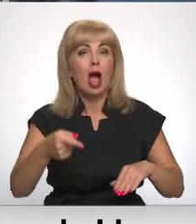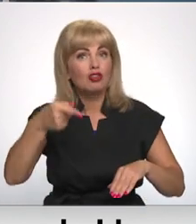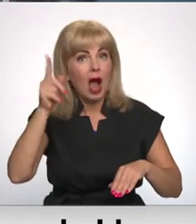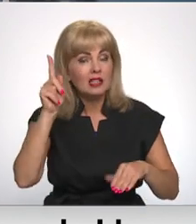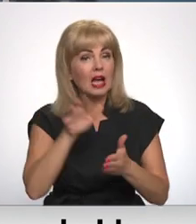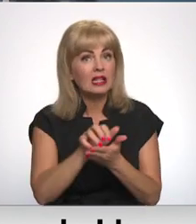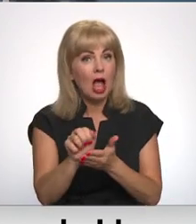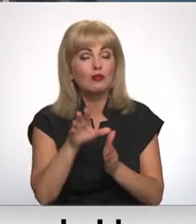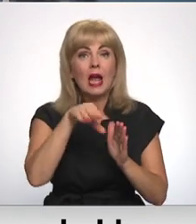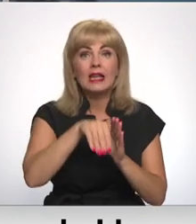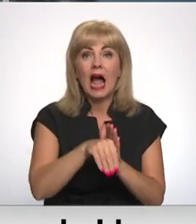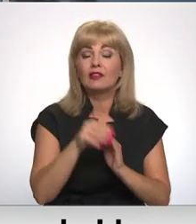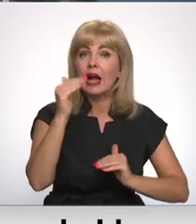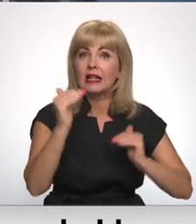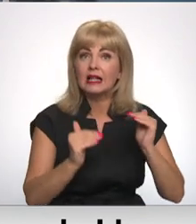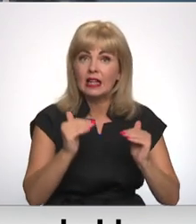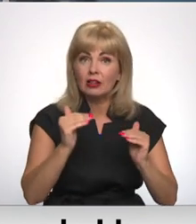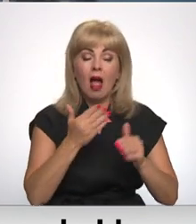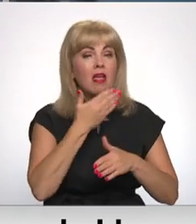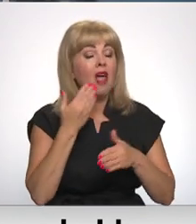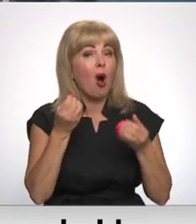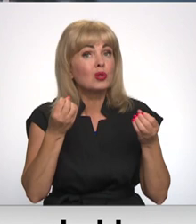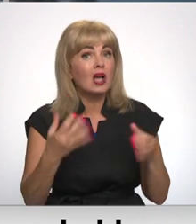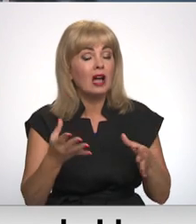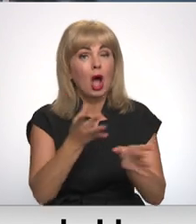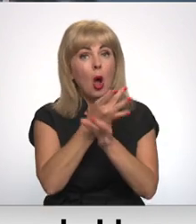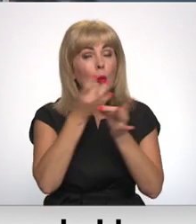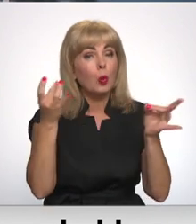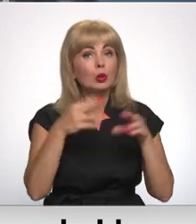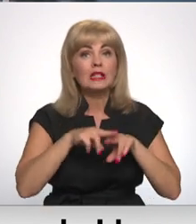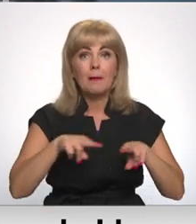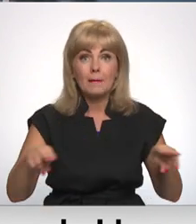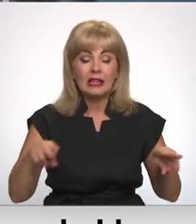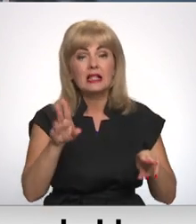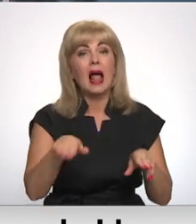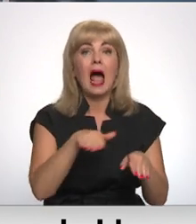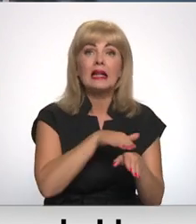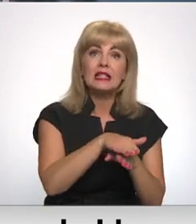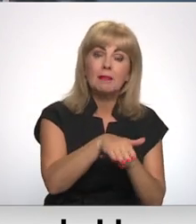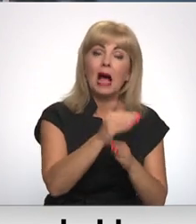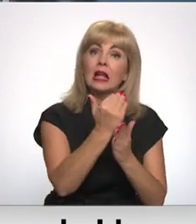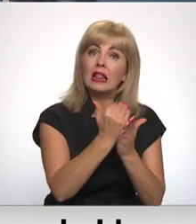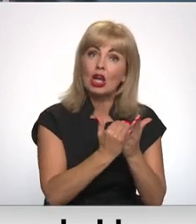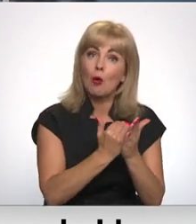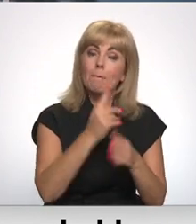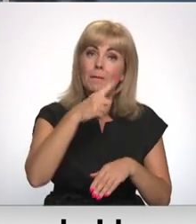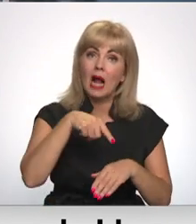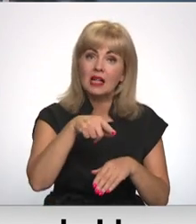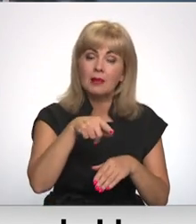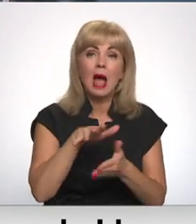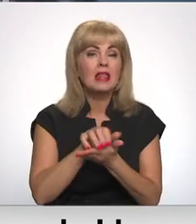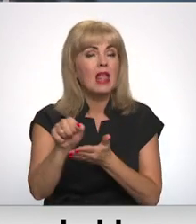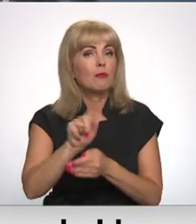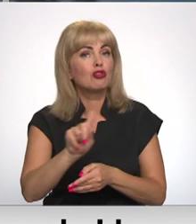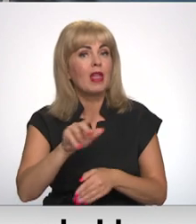demontāžu ietvertie kriteriju esot diezgan neskaidri. Kultūras ministrijas ieskatālā izpildītu likuma prasības ar demontāžu nepietiek.